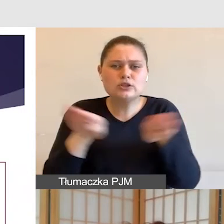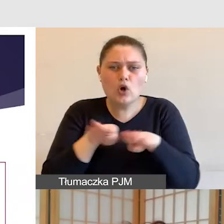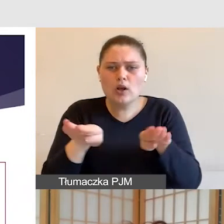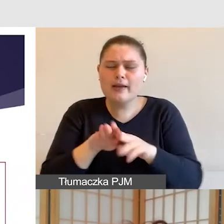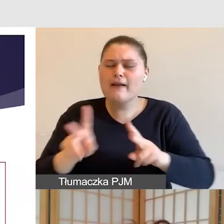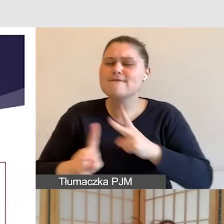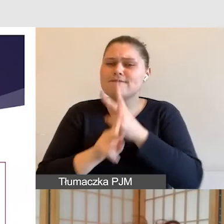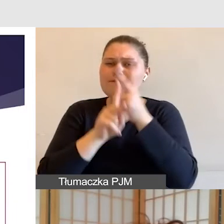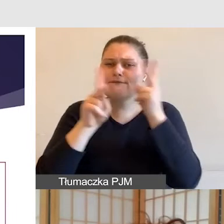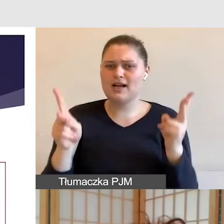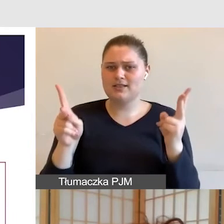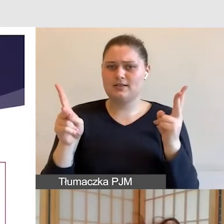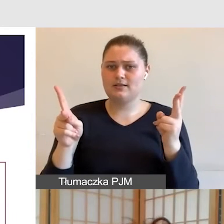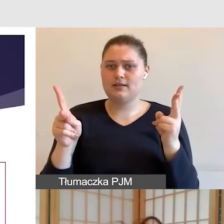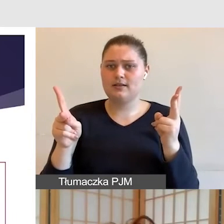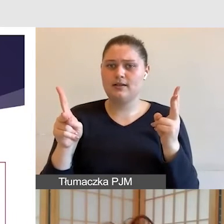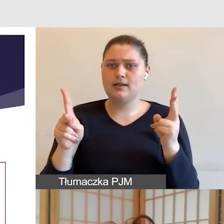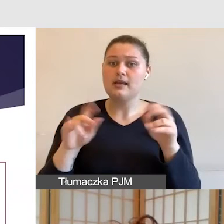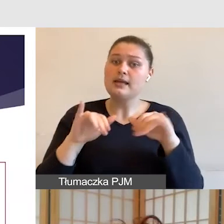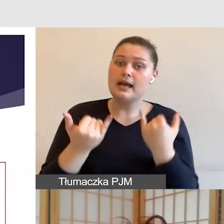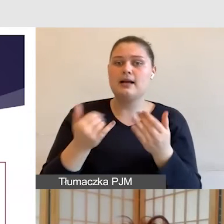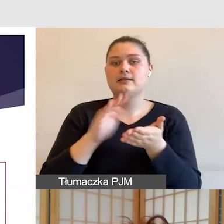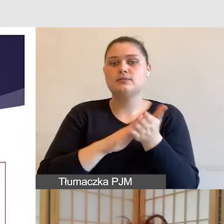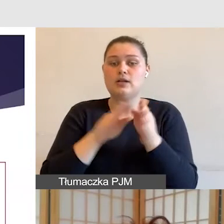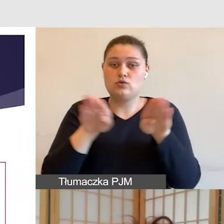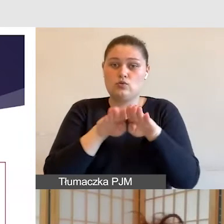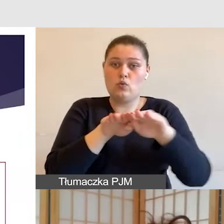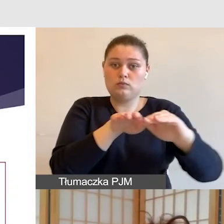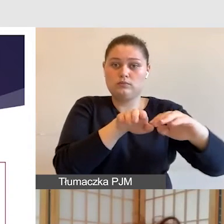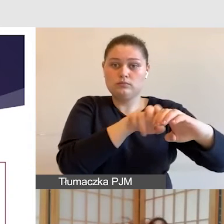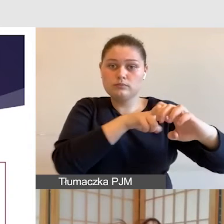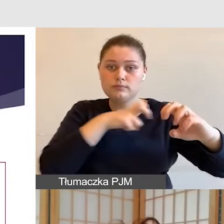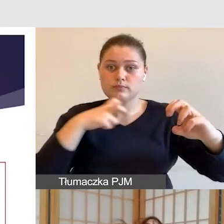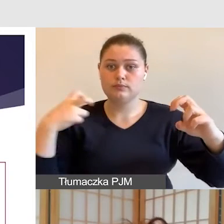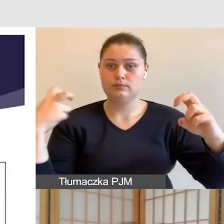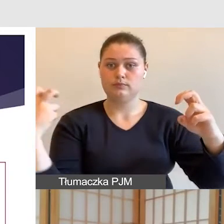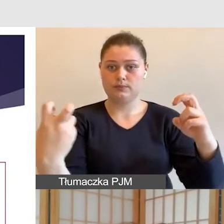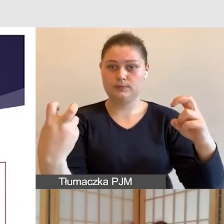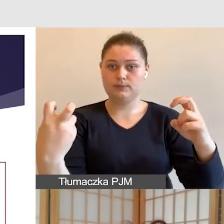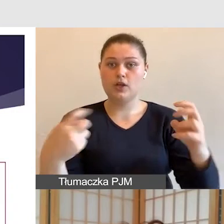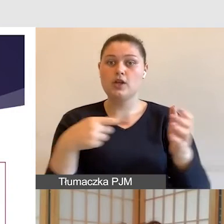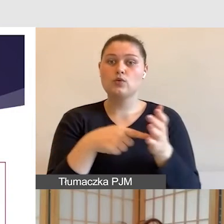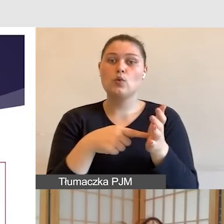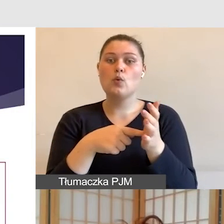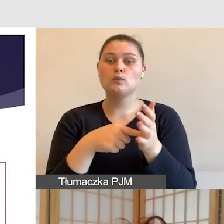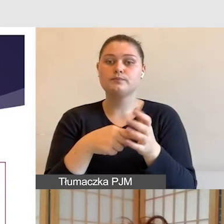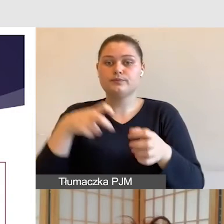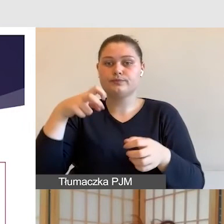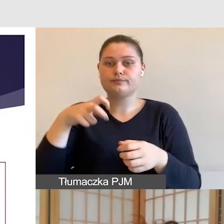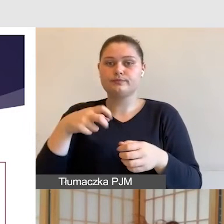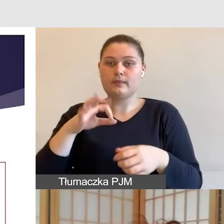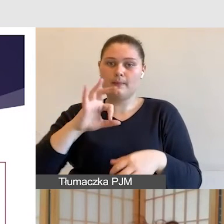czy ustawiamy je na przykład w podkówkę i nasi uczestnicy siedzą bokiem na przykład do naszego ekranu, gdzie